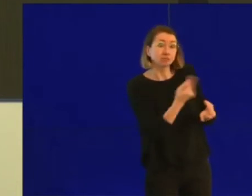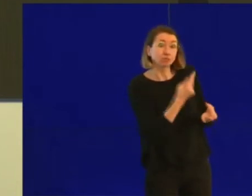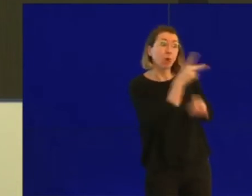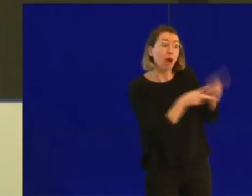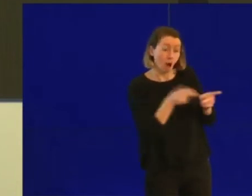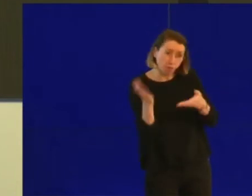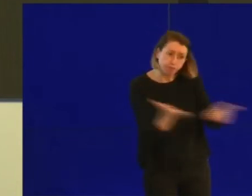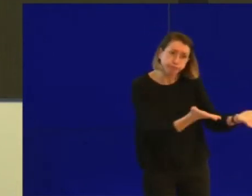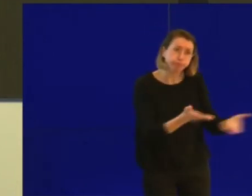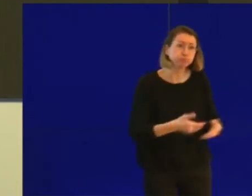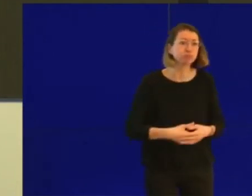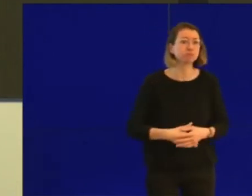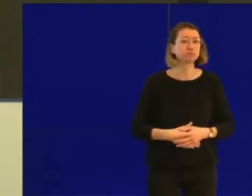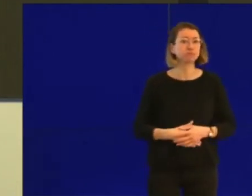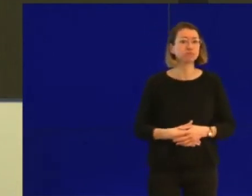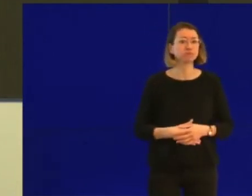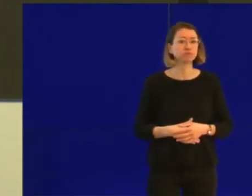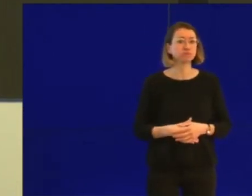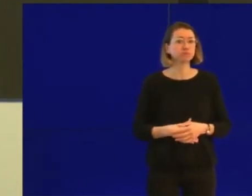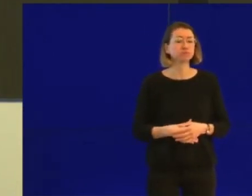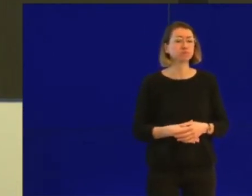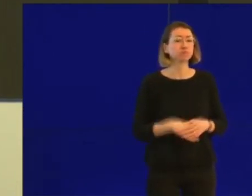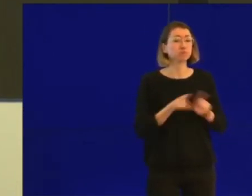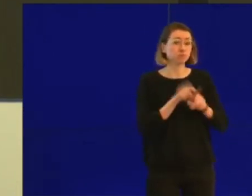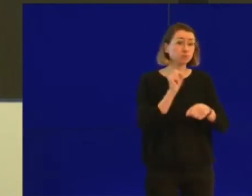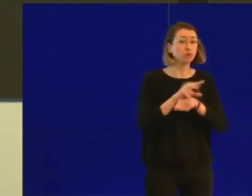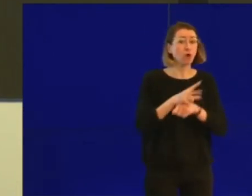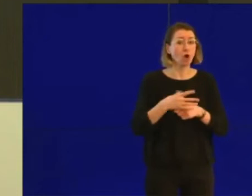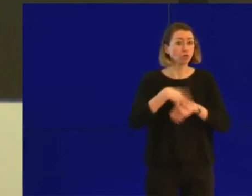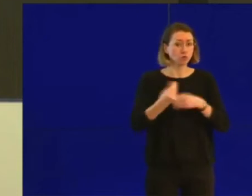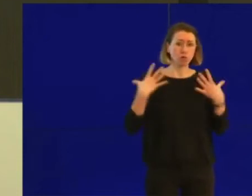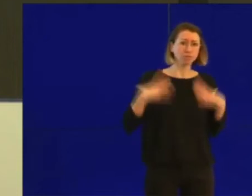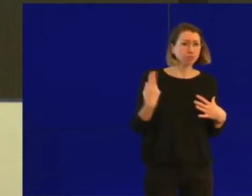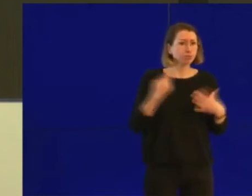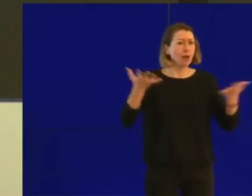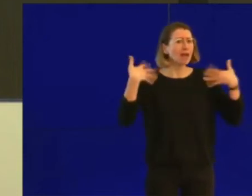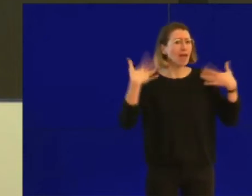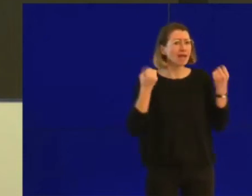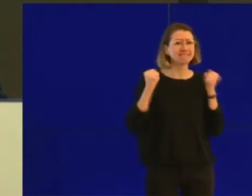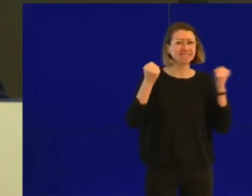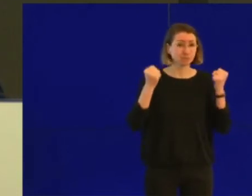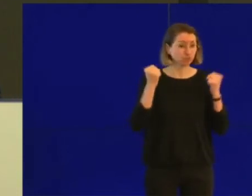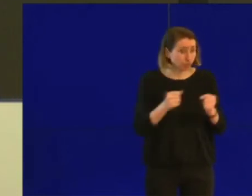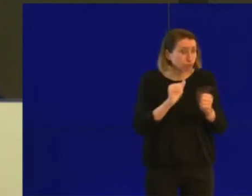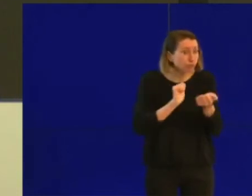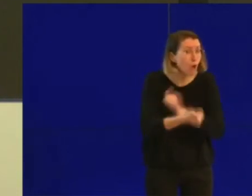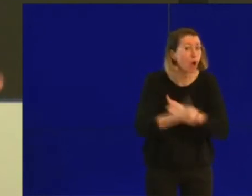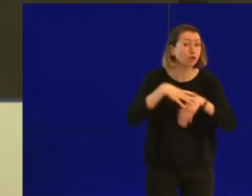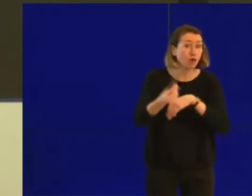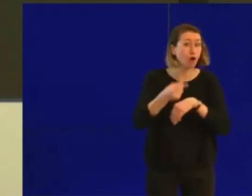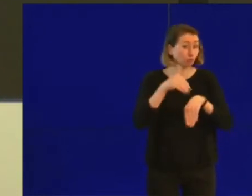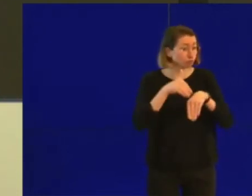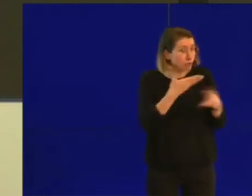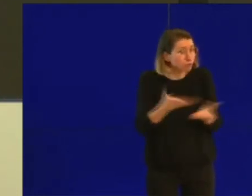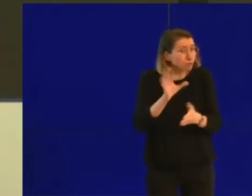Faire des activités physiques en plein air, oui vous pouvez aussi le faire, et c'est vivement conseillé. La seule précaution que vous devez prendre, c'est faire